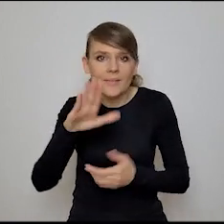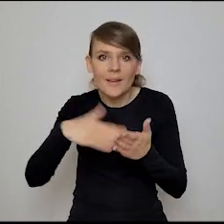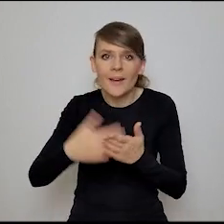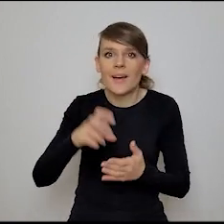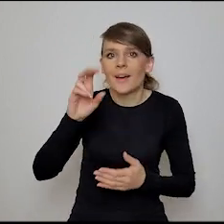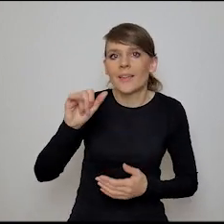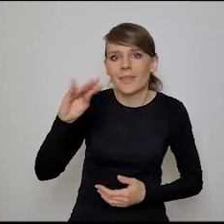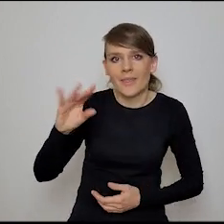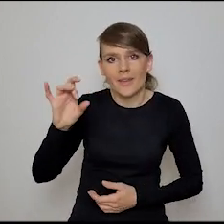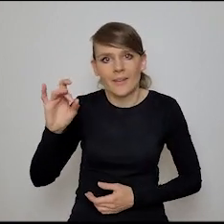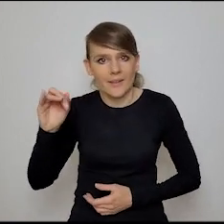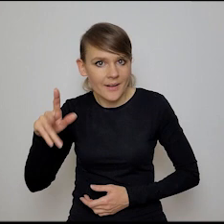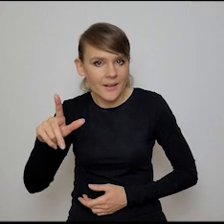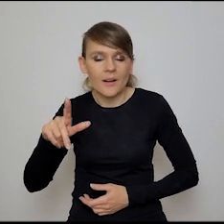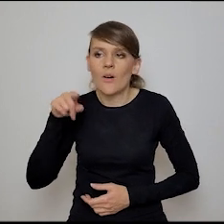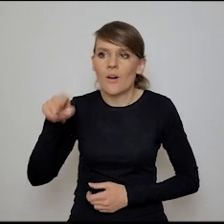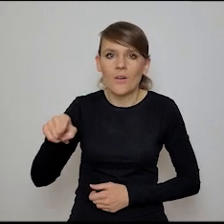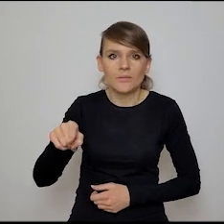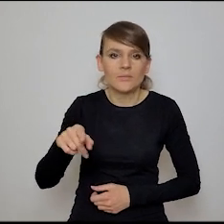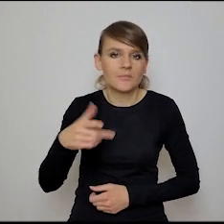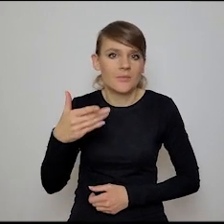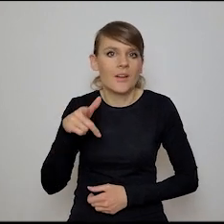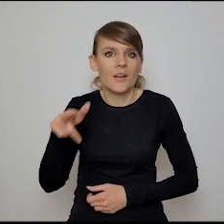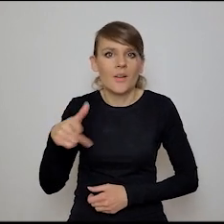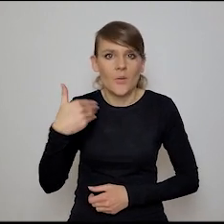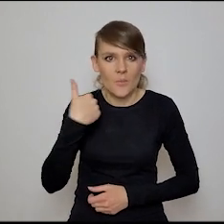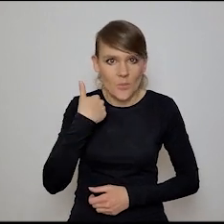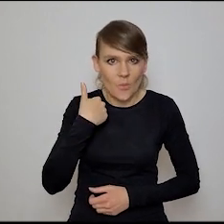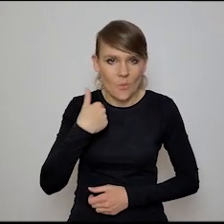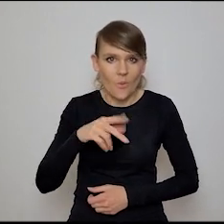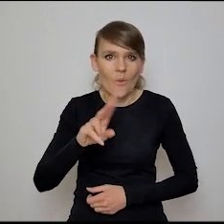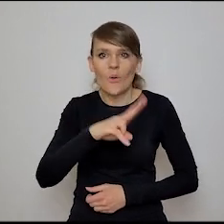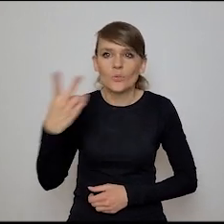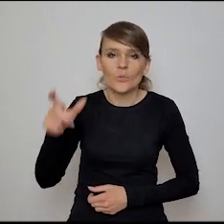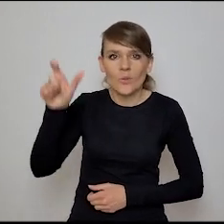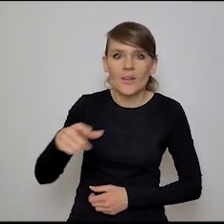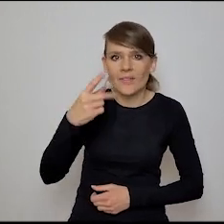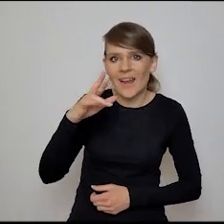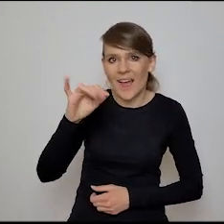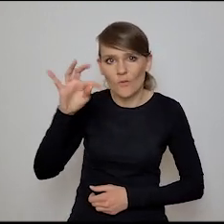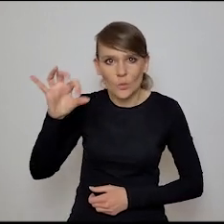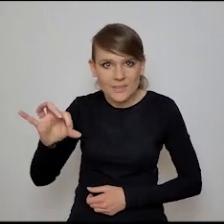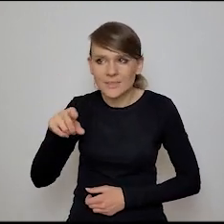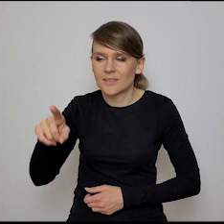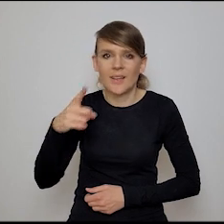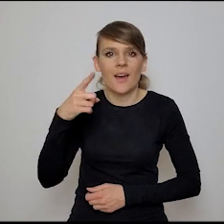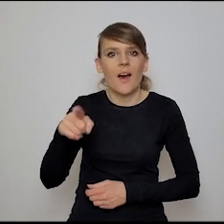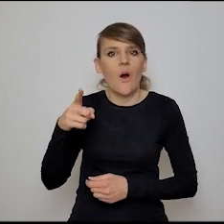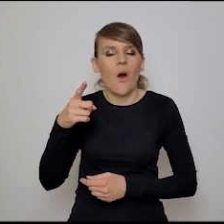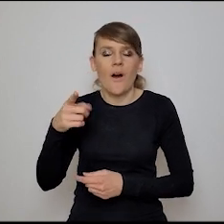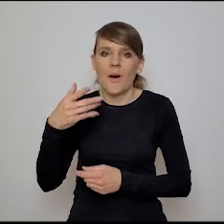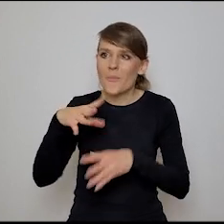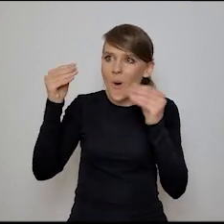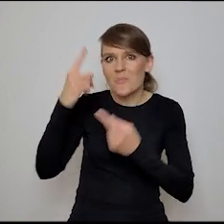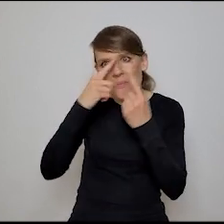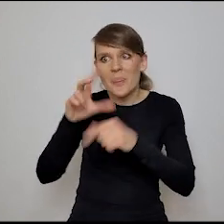że taki Heidegger to kompletnie sprawił, że Dreyfus, który był bardzo protechnologiczny, zaczął inaczej myśleć o technologii. Po prostu uznał, że